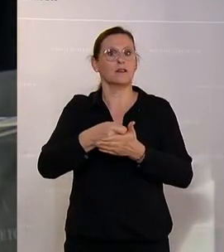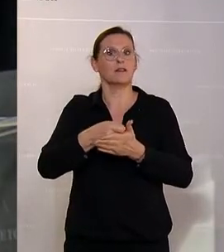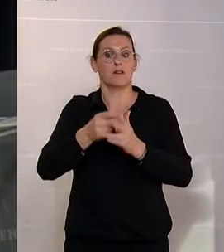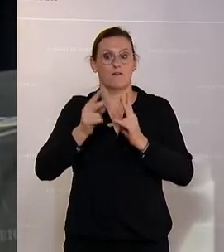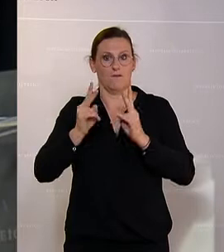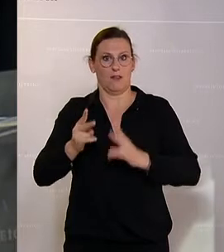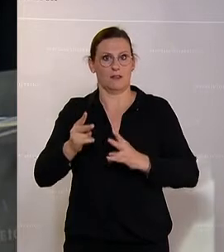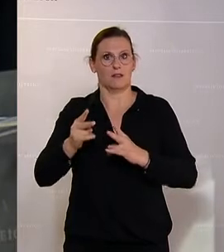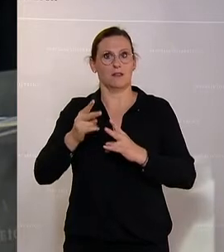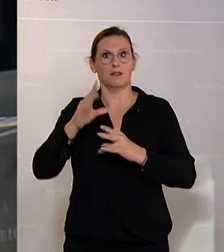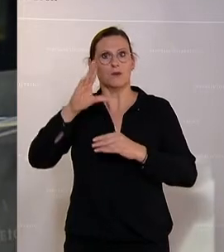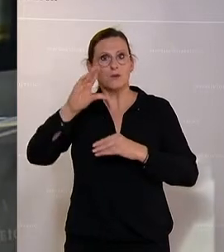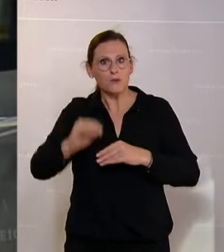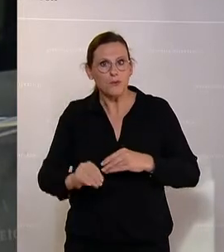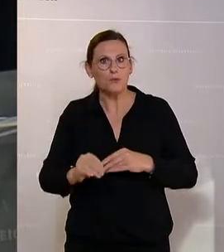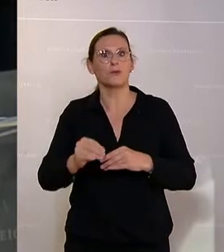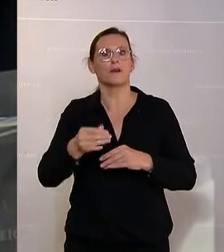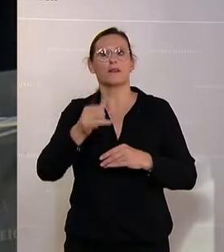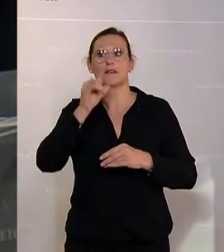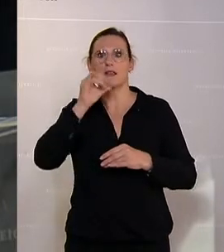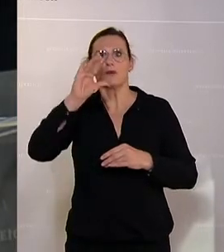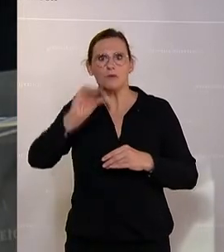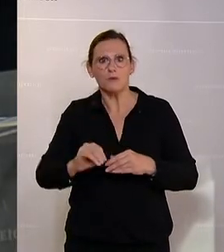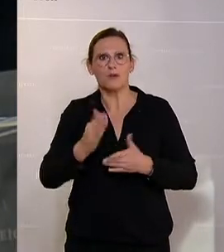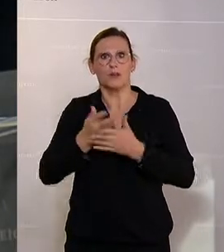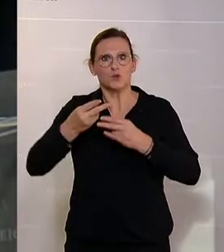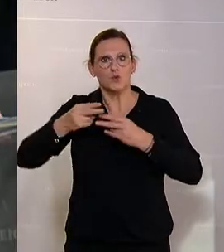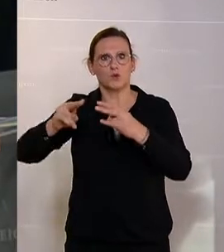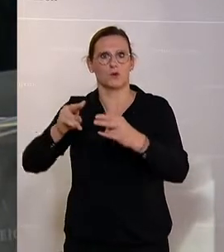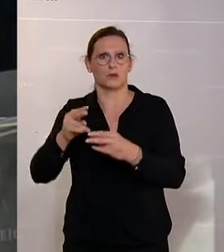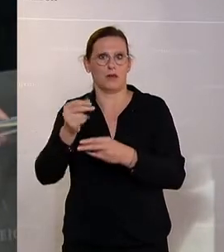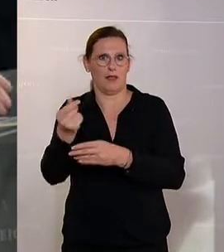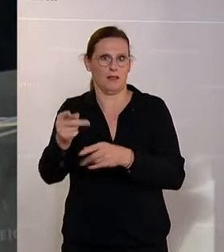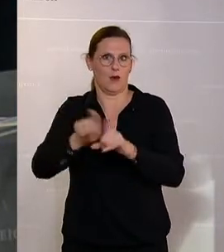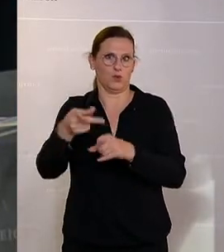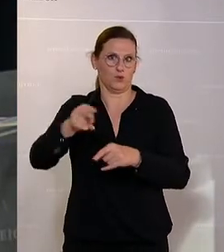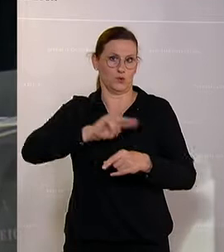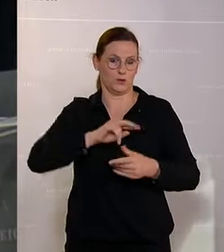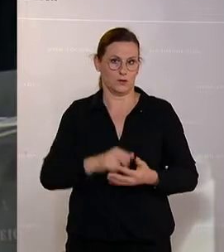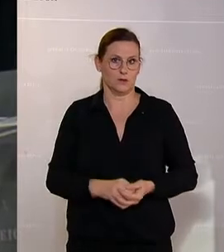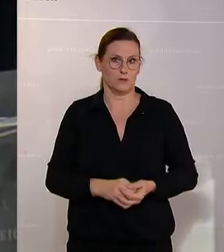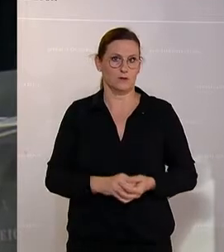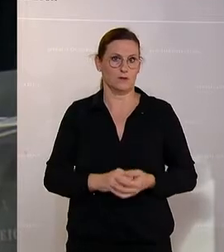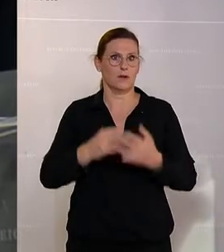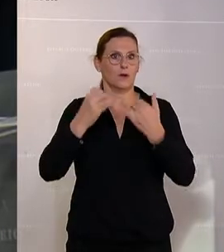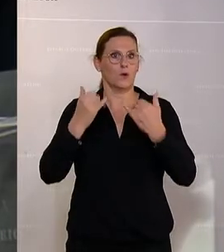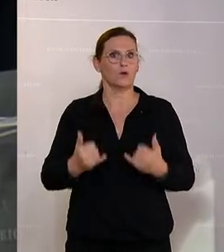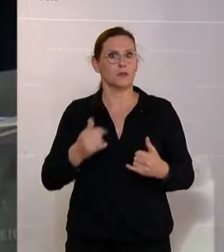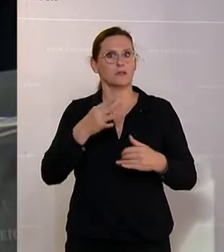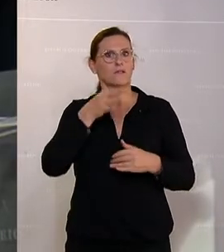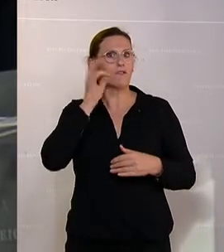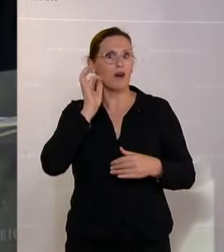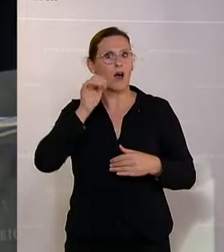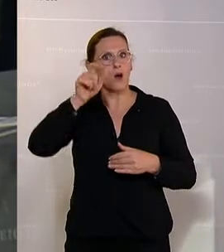wenn man die Verpackung dann auch wieder zurückgibt. Und die Klimaschutzministerin wird jetzt auch viele weitere Gespräche führen,